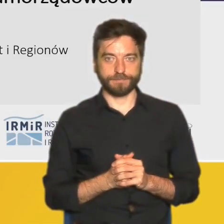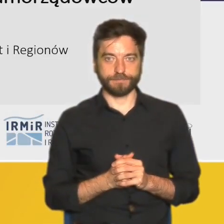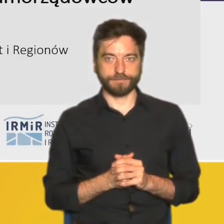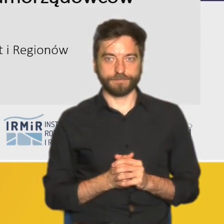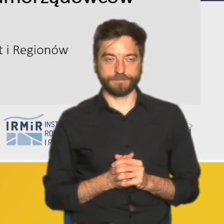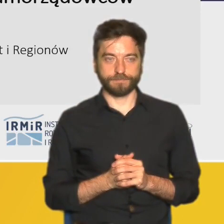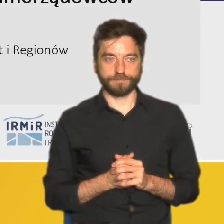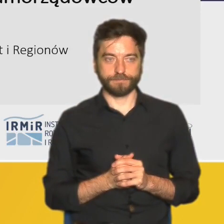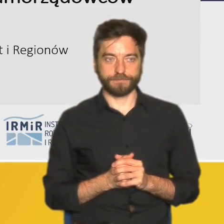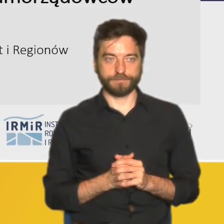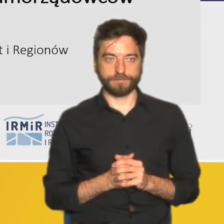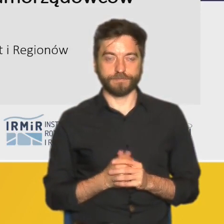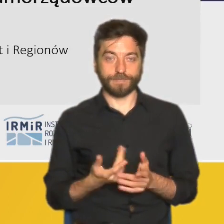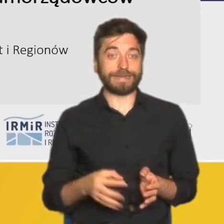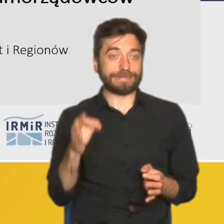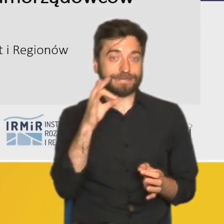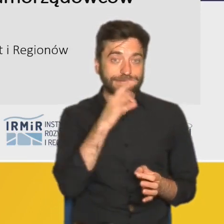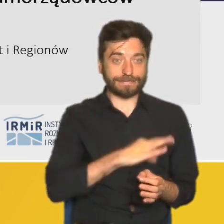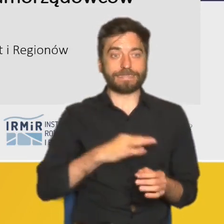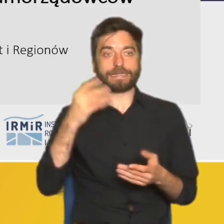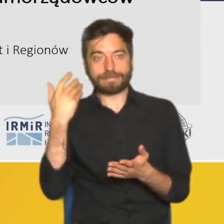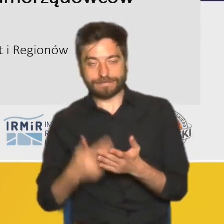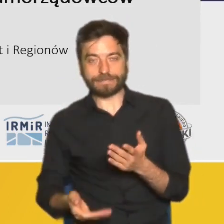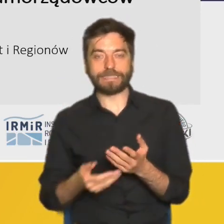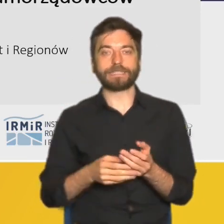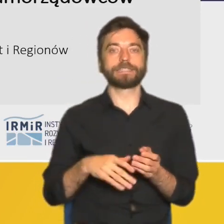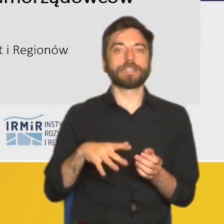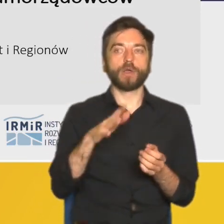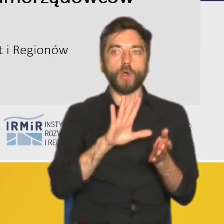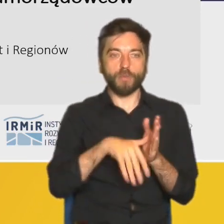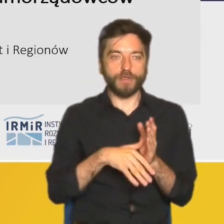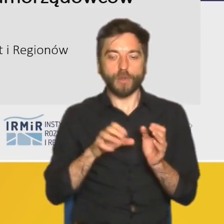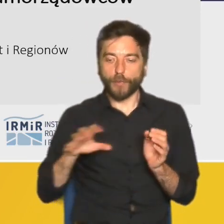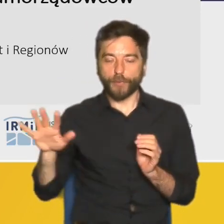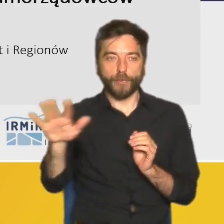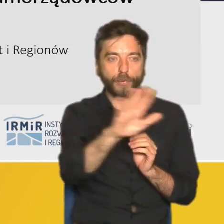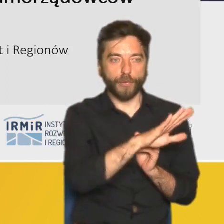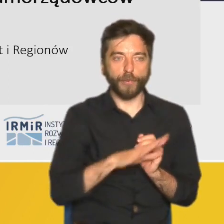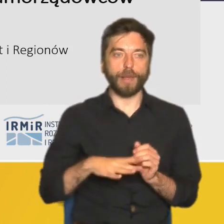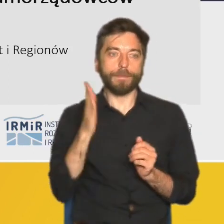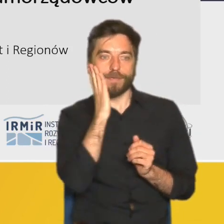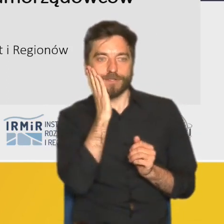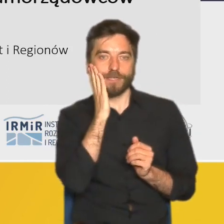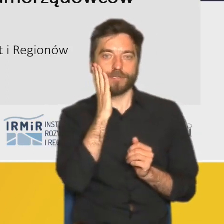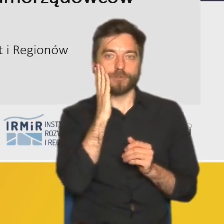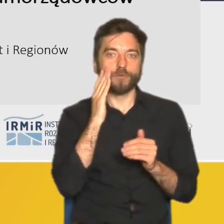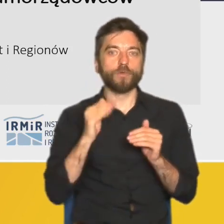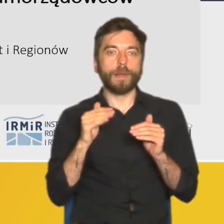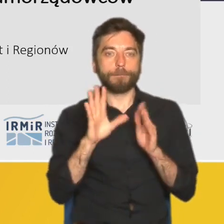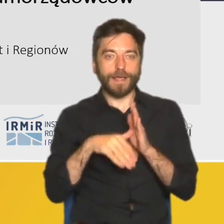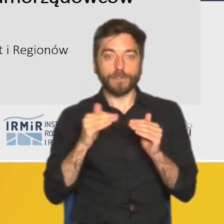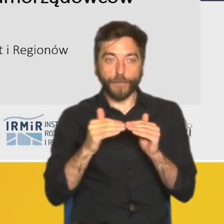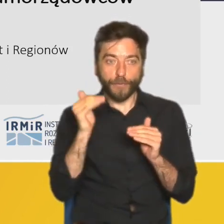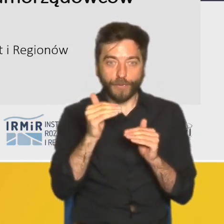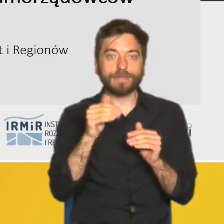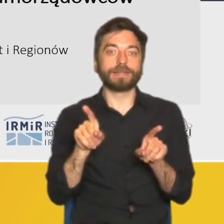Jeszcze państwu przepraszam, to właśnie tak, zyski i stracy z urbanizacji w opinii mieszkańców przedmieść, ale także samorządowców. To tylko tak uzupełnię, ponieważ również